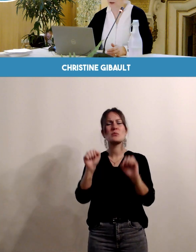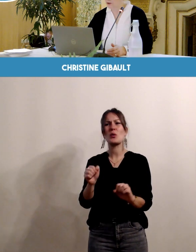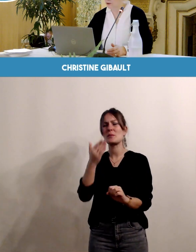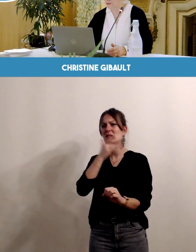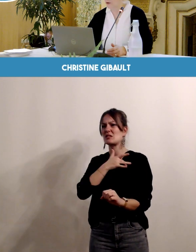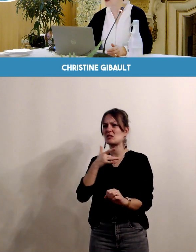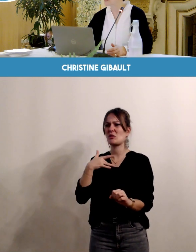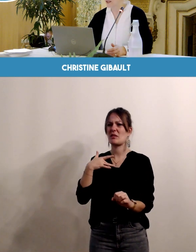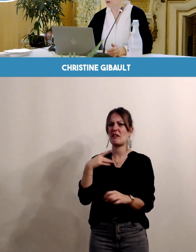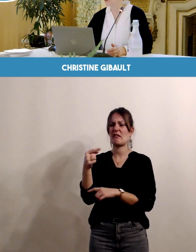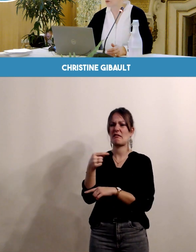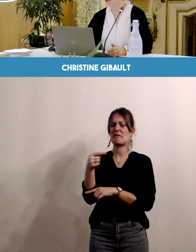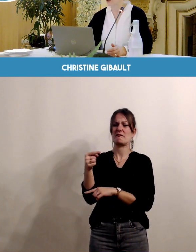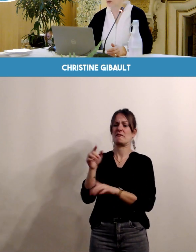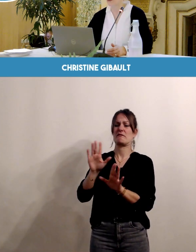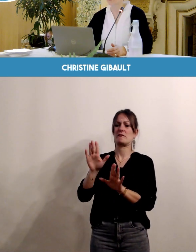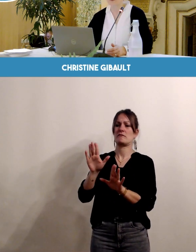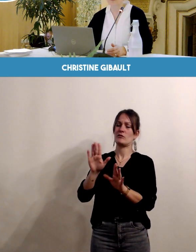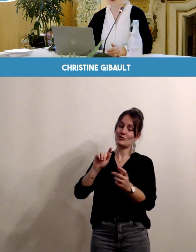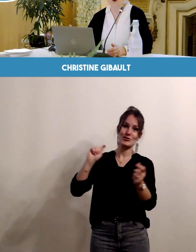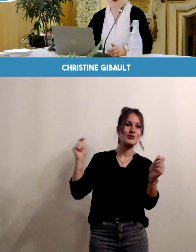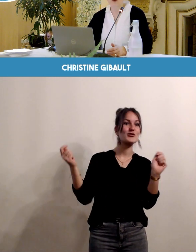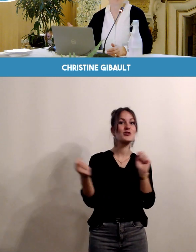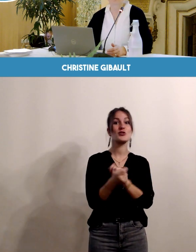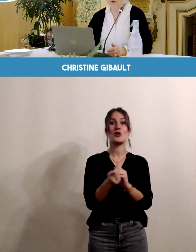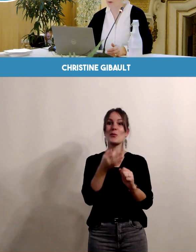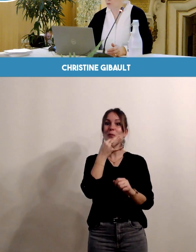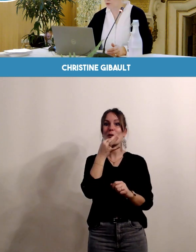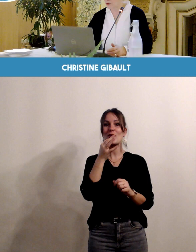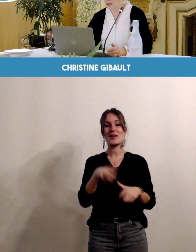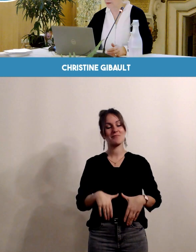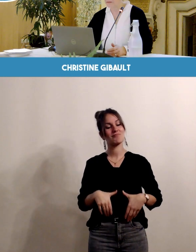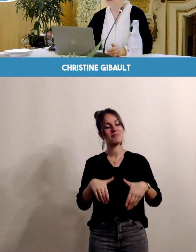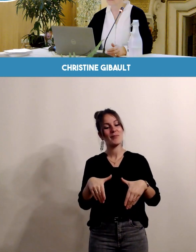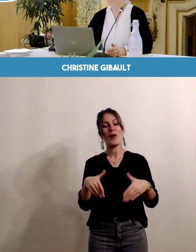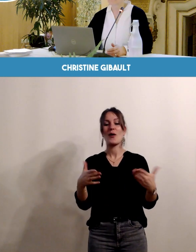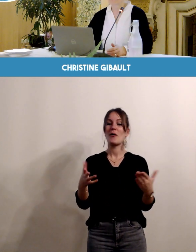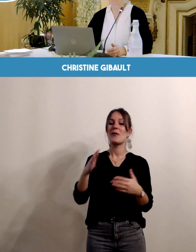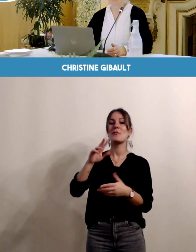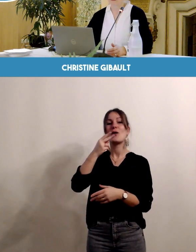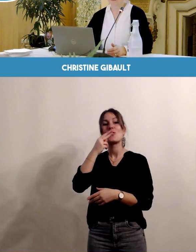santé et celle de votre enfant. C'est souvent le moment, le bon moment pour cela.